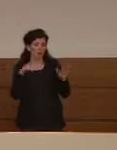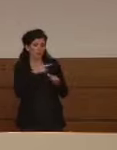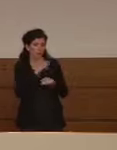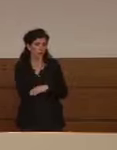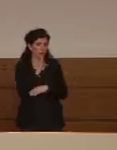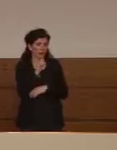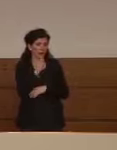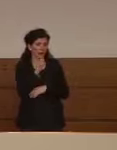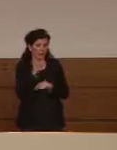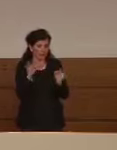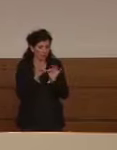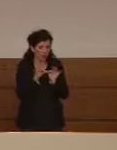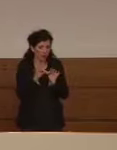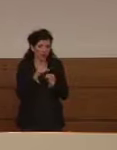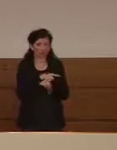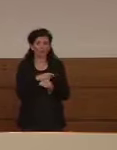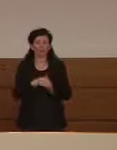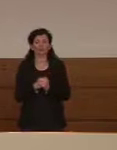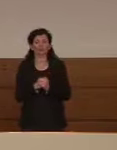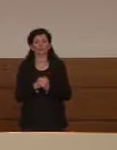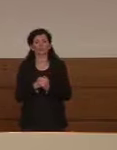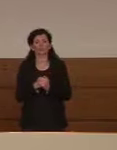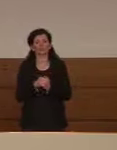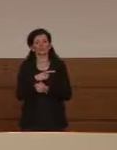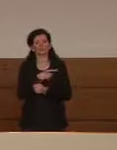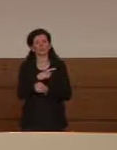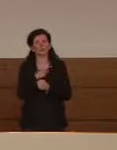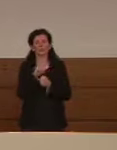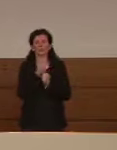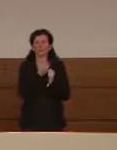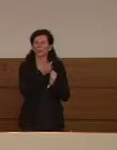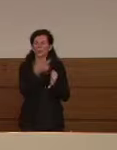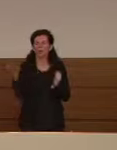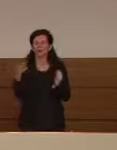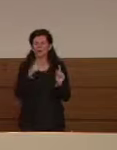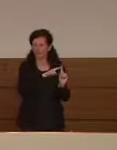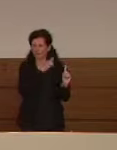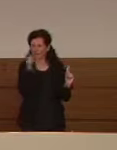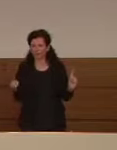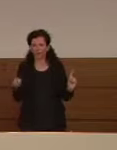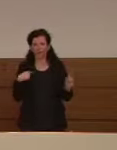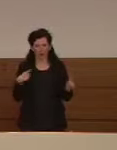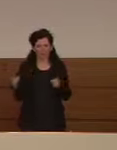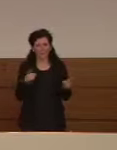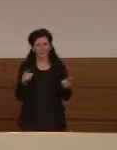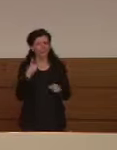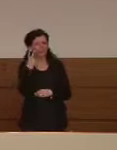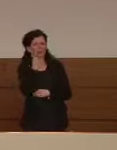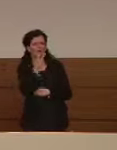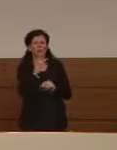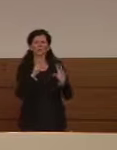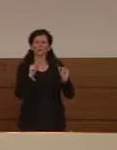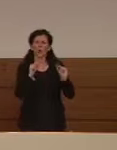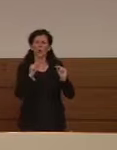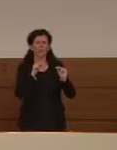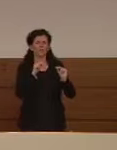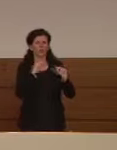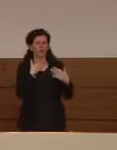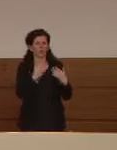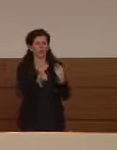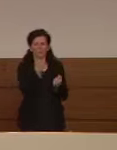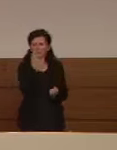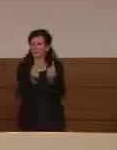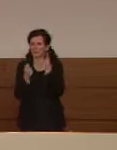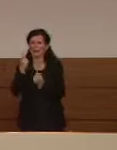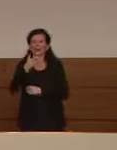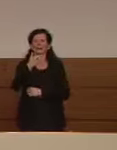d'accordo quante cose nuove abbiamo visto durante questo periodo il telelavoro il lavoro agile cioè vuol dire